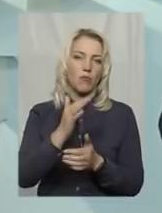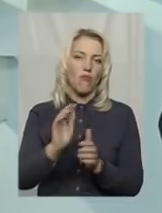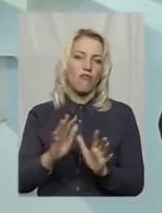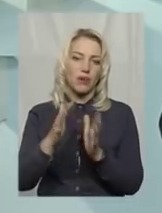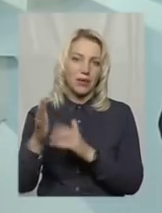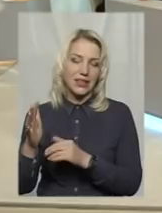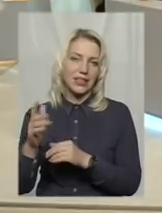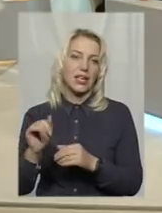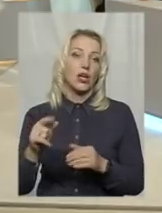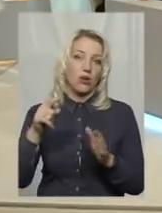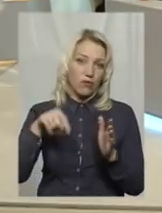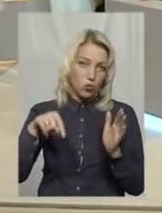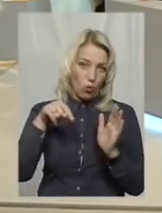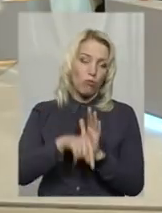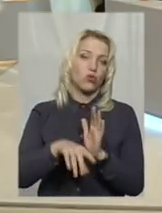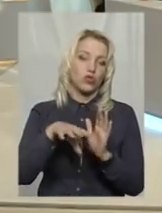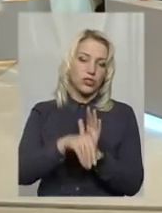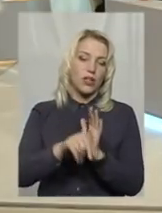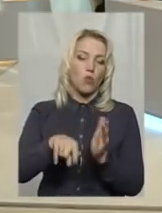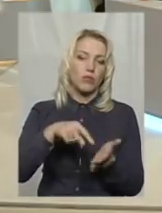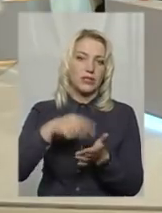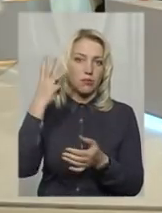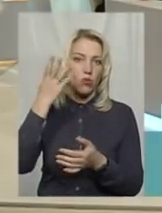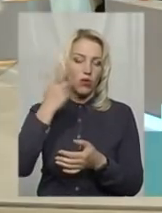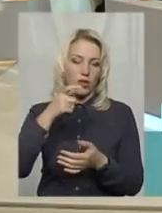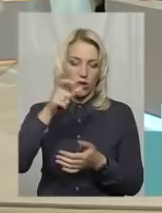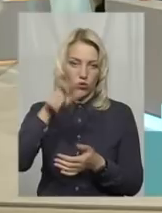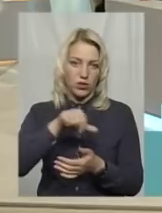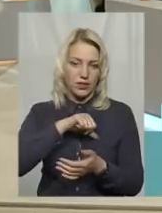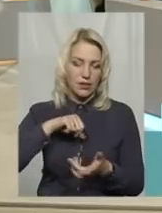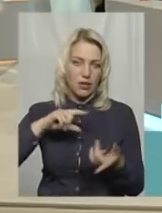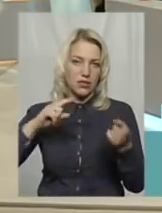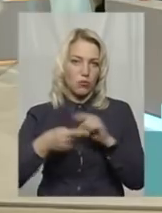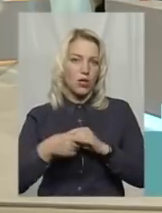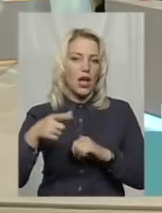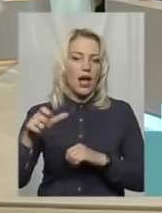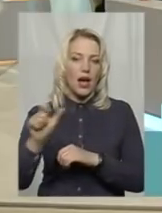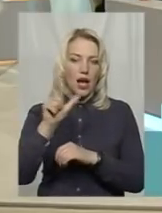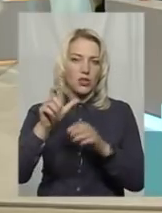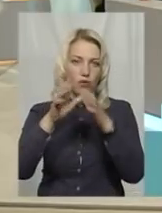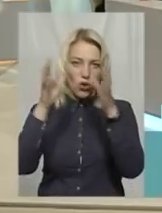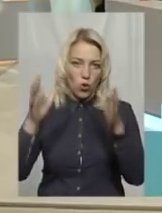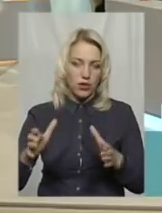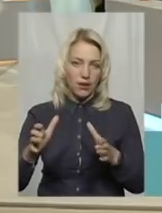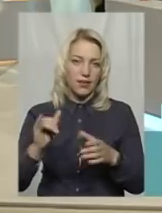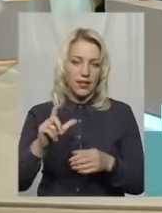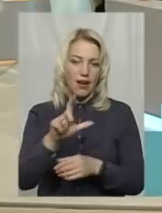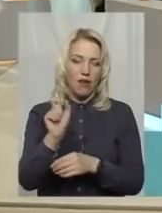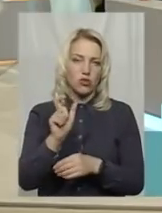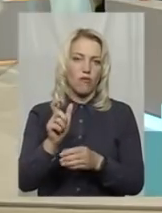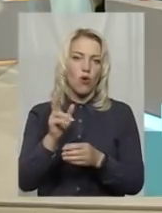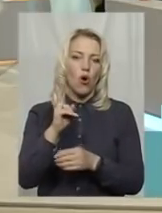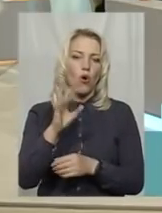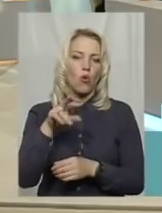в тому числі в місті Хмельницькому, де споживач самостійно замінив газовий котел і газову колонку